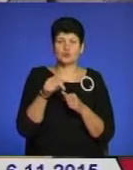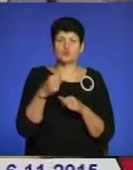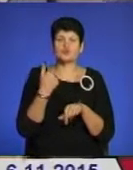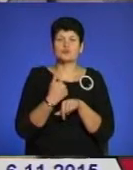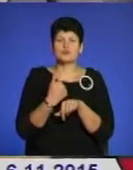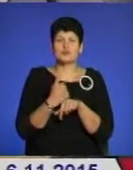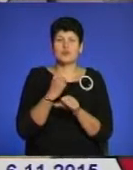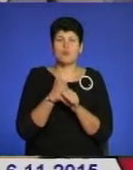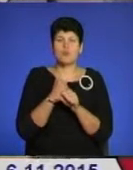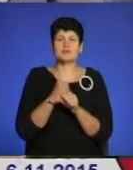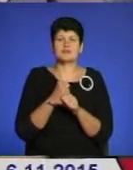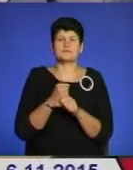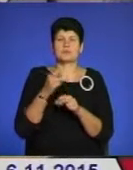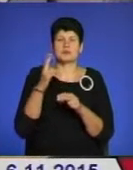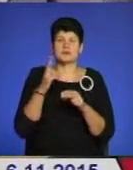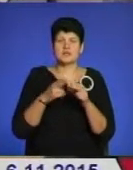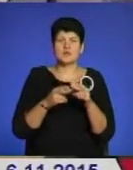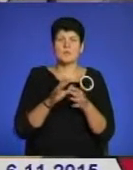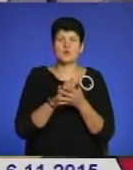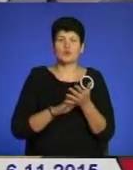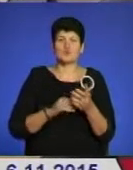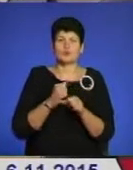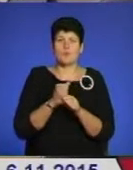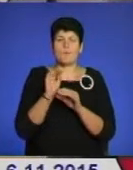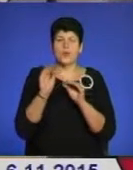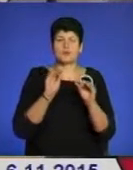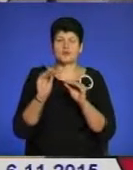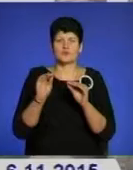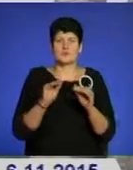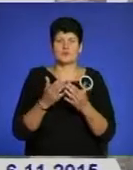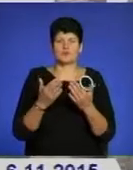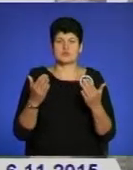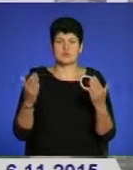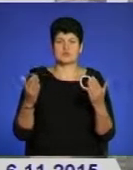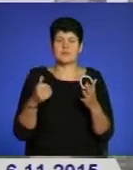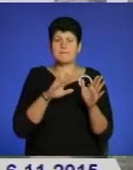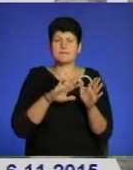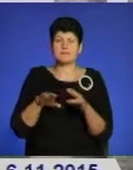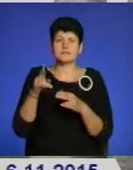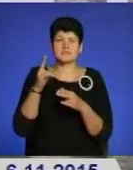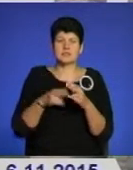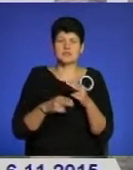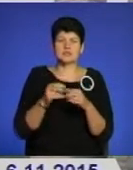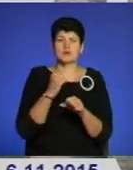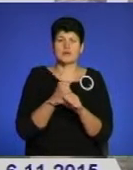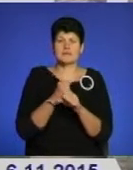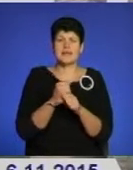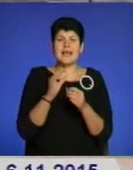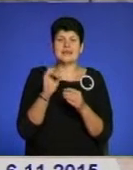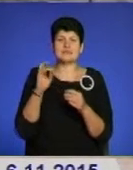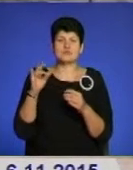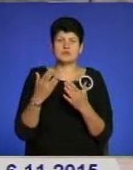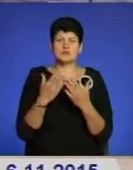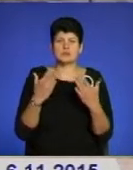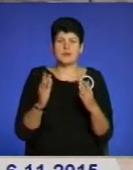роботи зробивши, зараз продовжити роботи по облаштуванню самого музею. Після завершення зовнішніх робіт експозицію музею